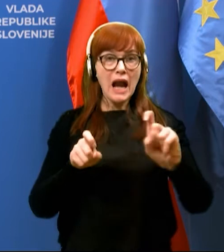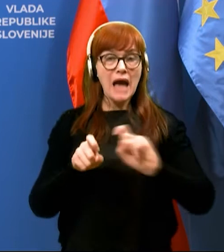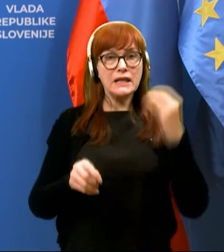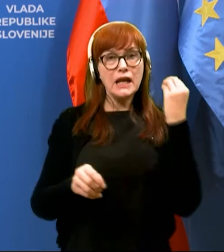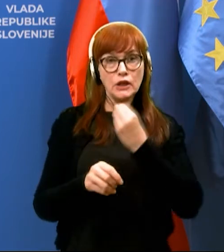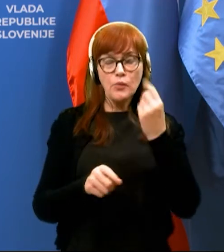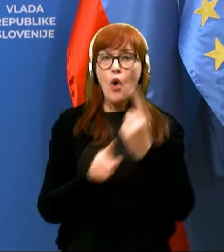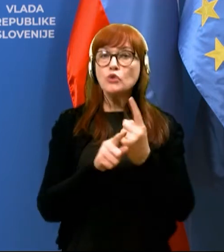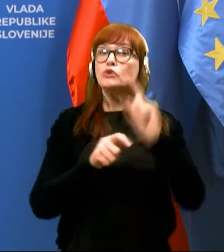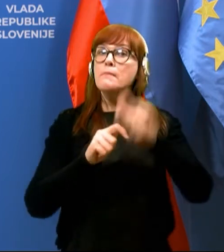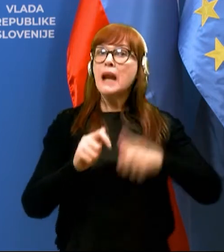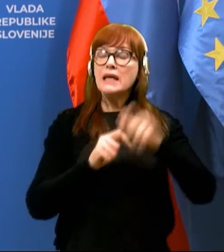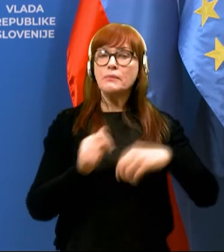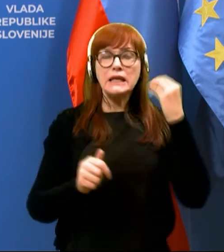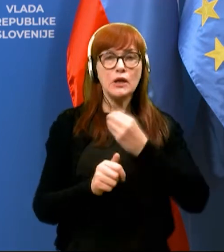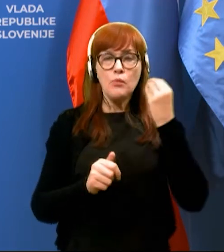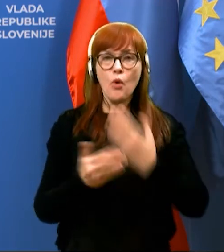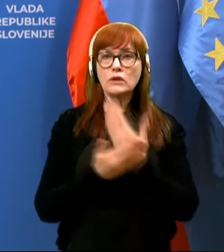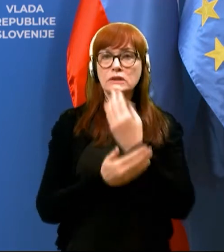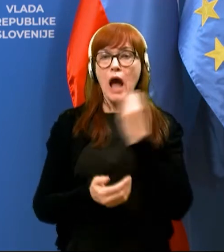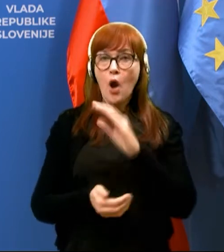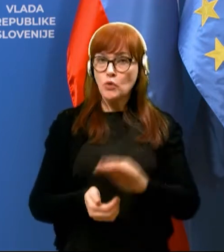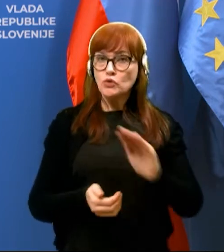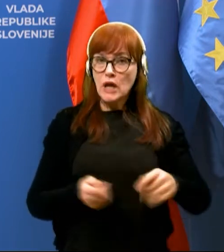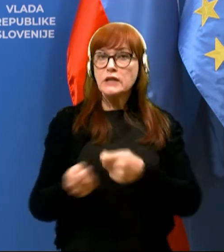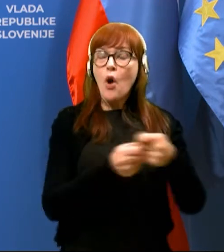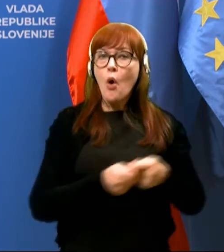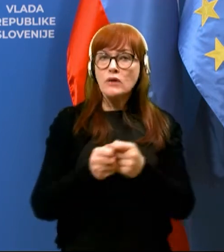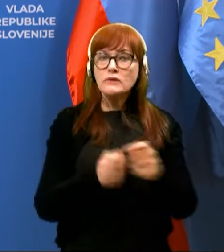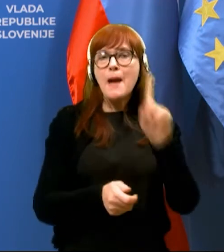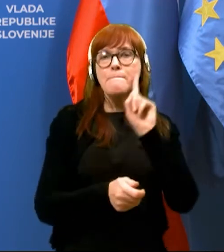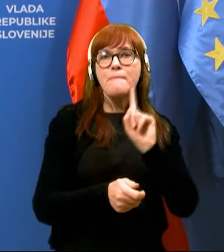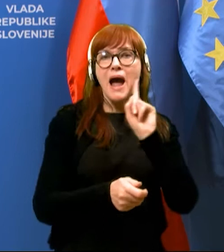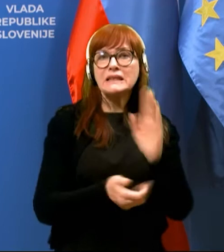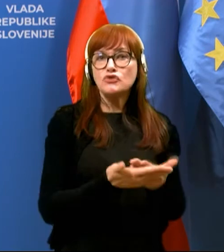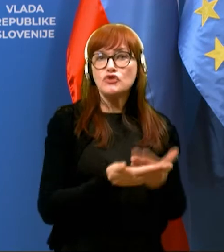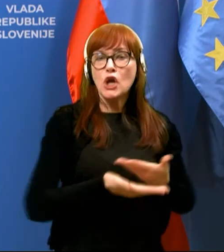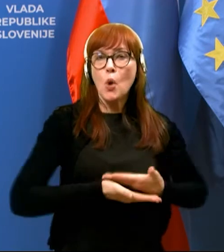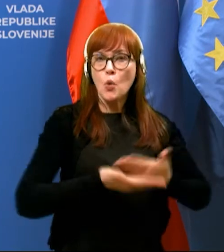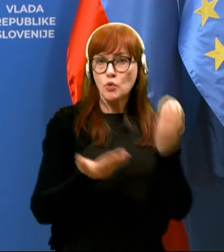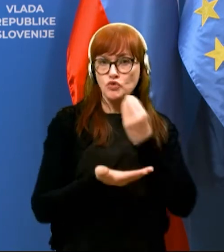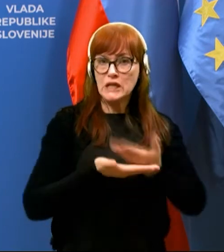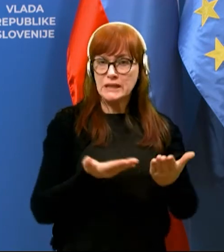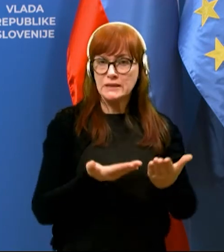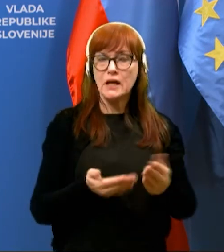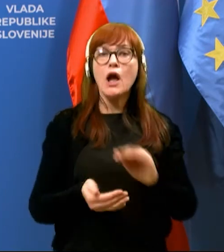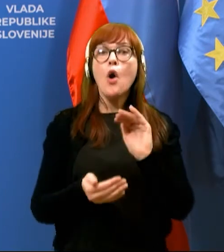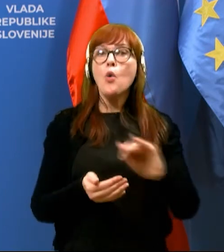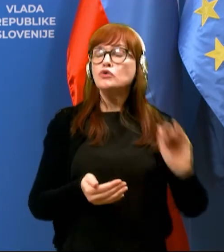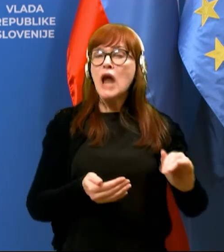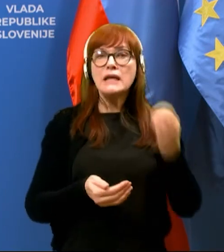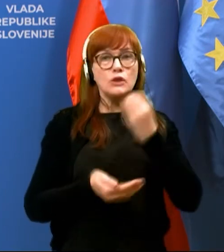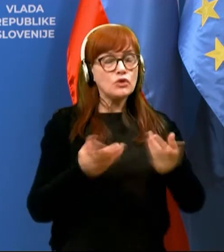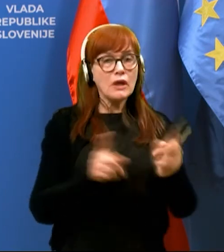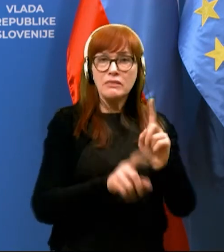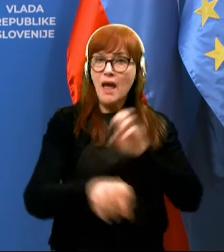pouk kot tudi predmetni pouk sta za učence organizirana v matičnih učilnicah. Učenci učilnic ne menjajo.